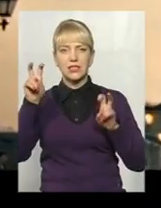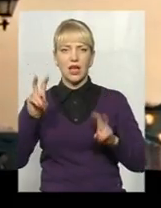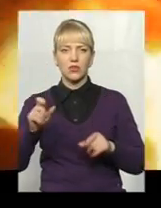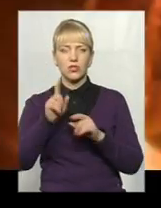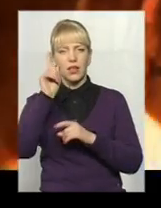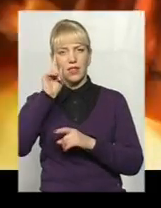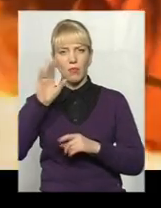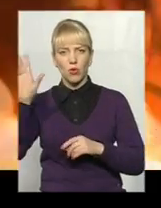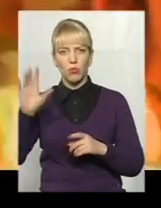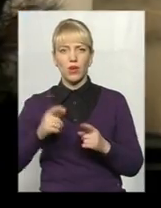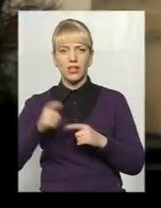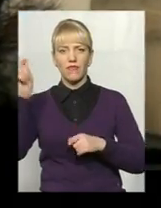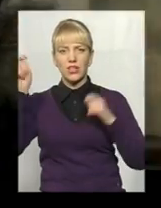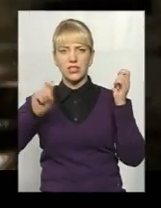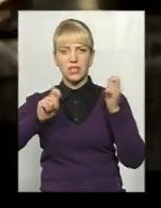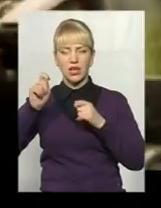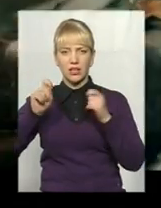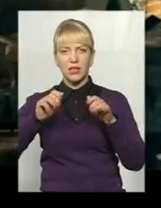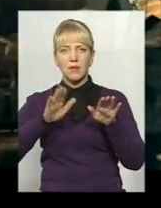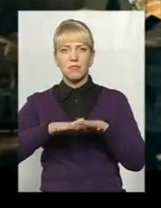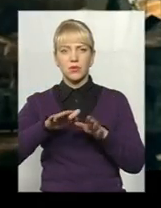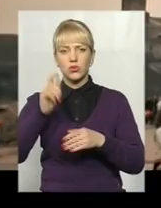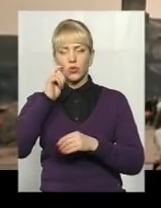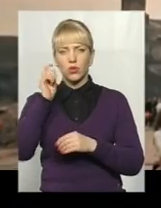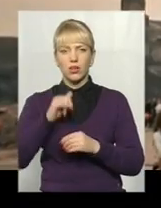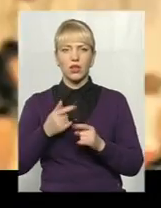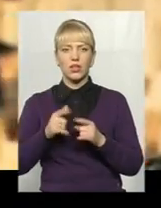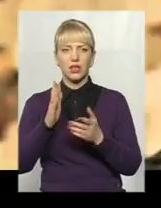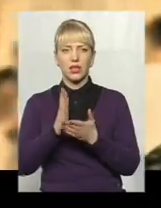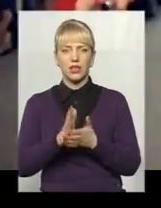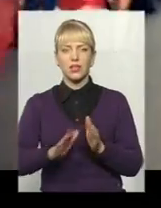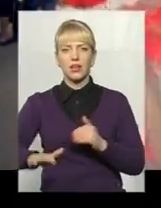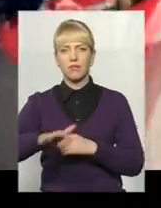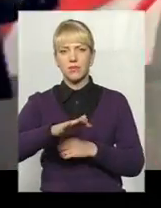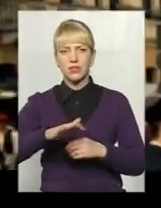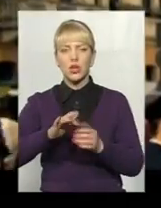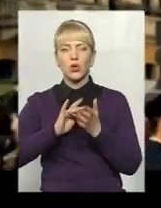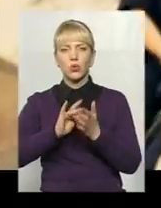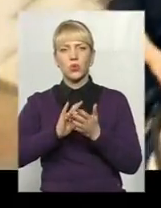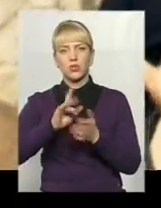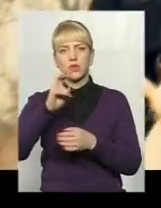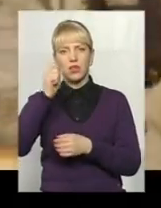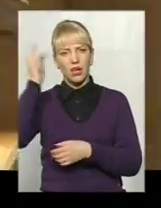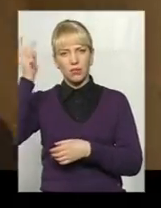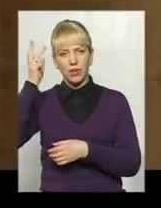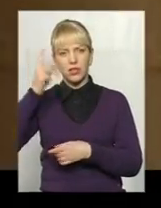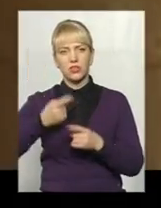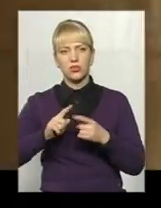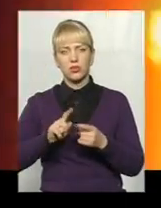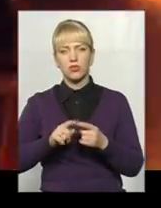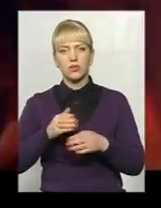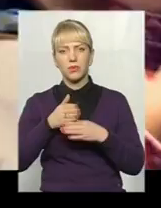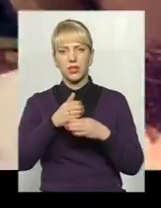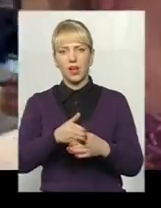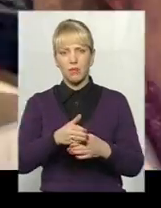фестивальних столиць України і без сумніву є мекою туризму на Хмельниччині. Цьому сприяє згуртована та